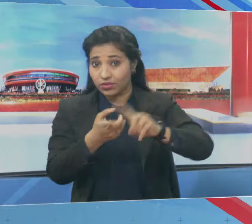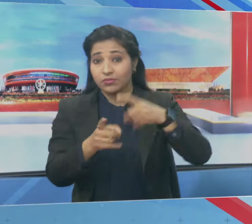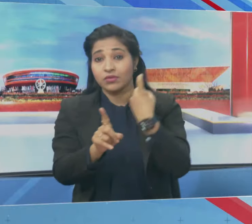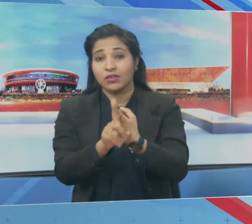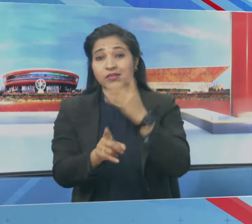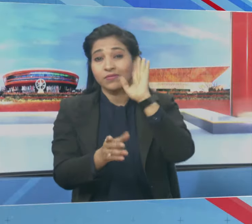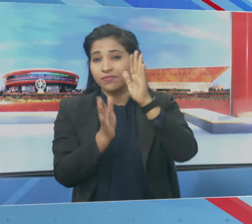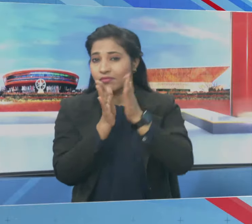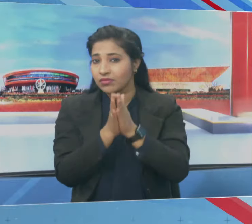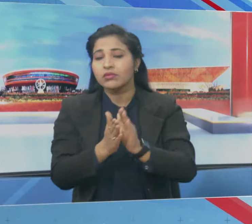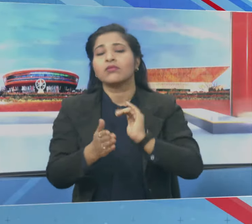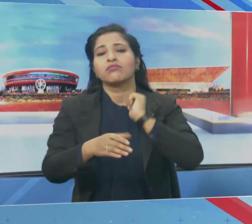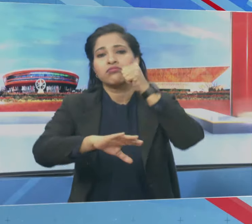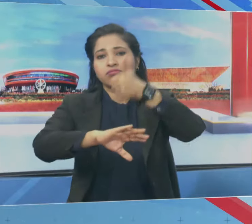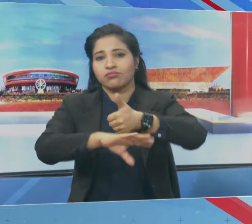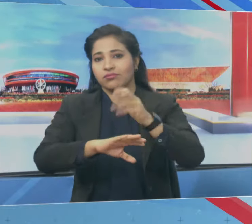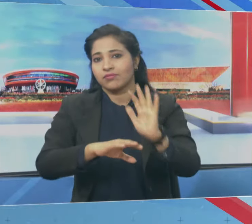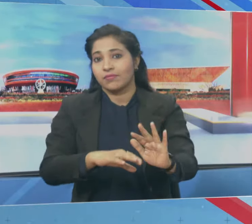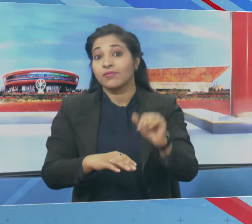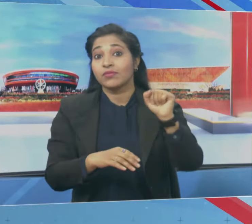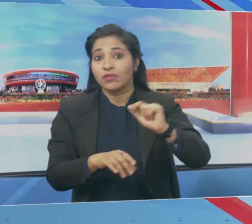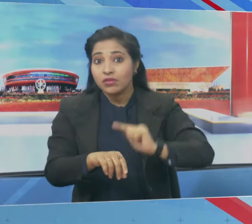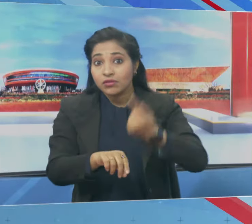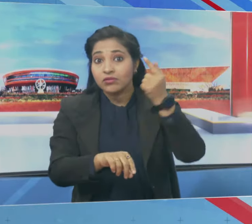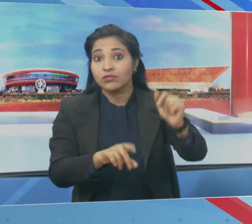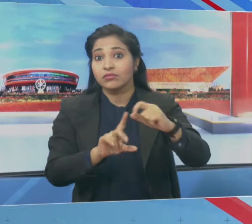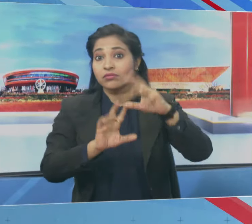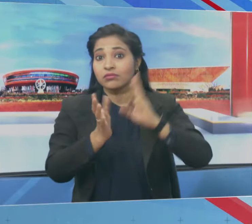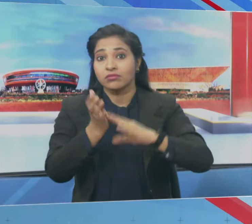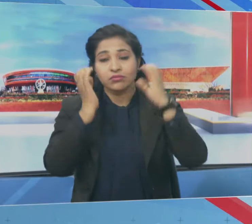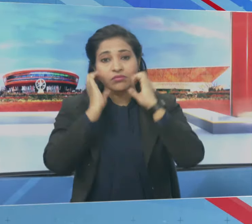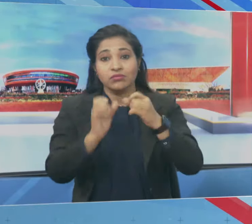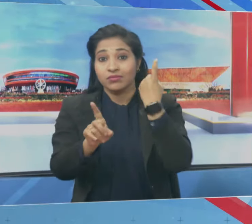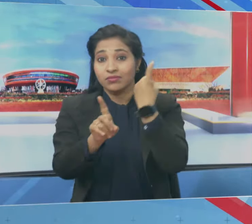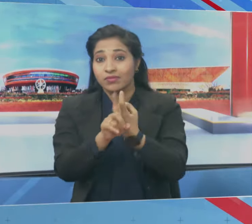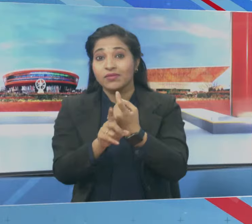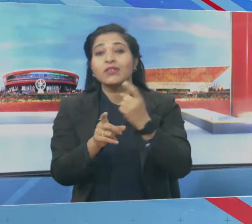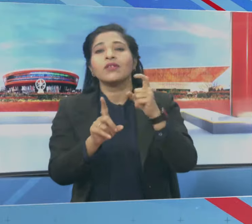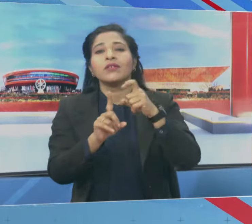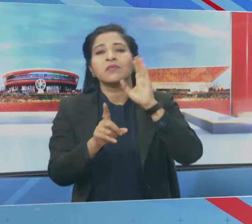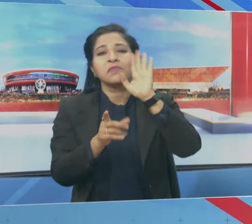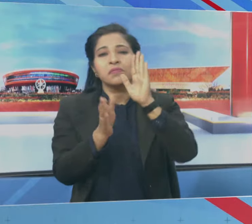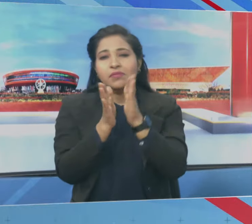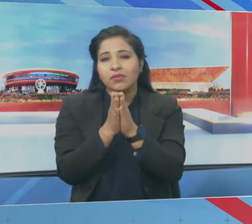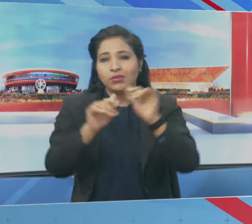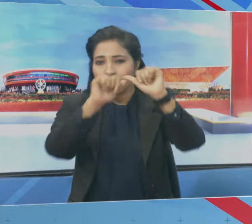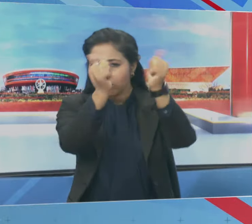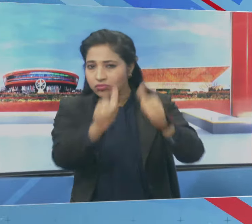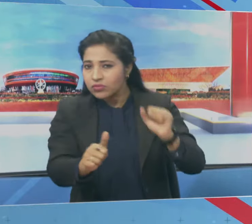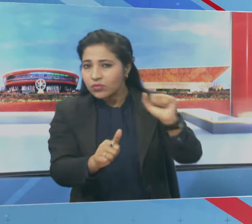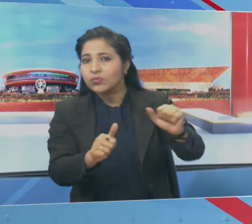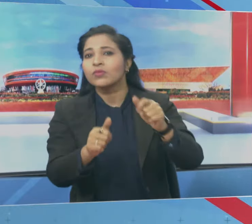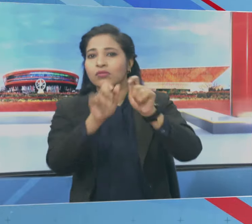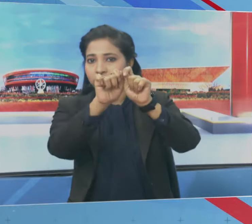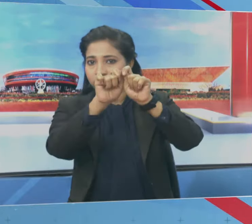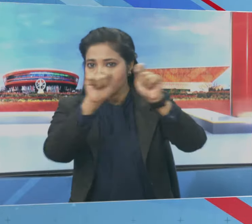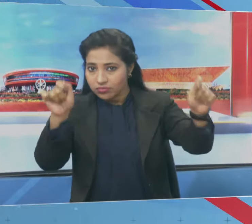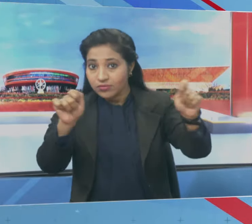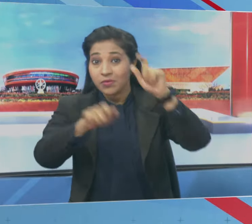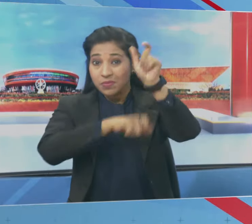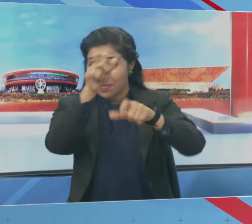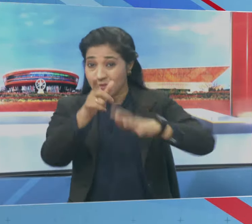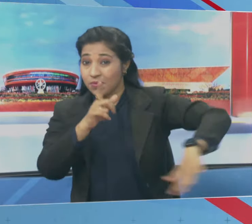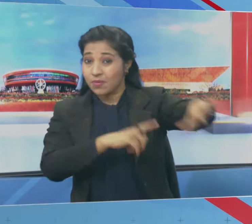धाम मंदिर का शिला नियास करेंगे इस अफसर पर प्रधानुत्री श्रीकल की धाम मंदिर के मॉडल का नावरण और सभा को